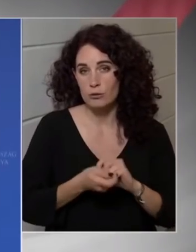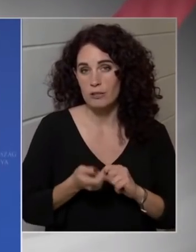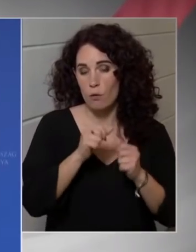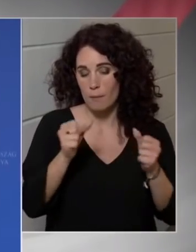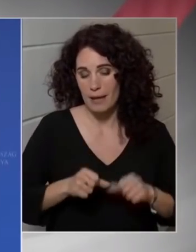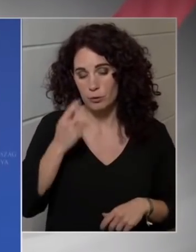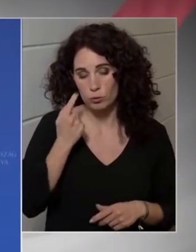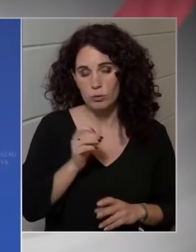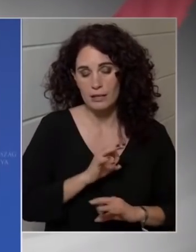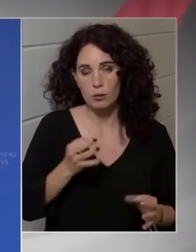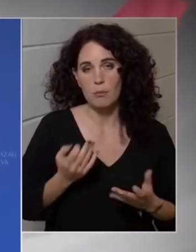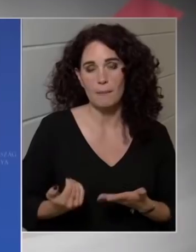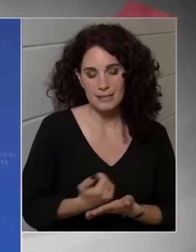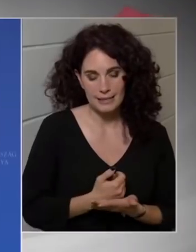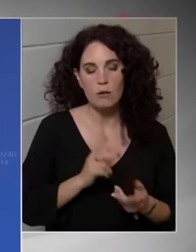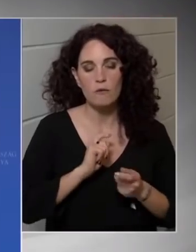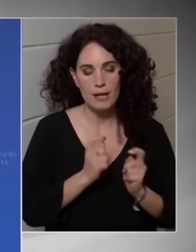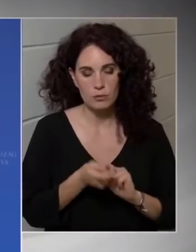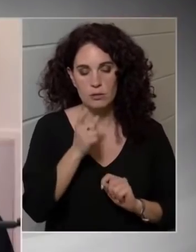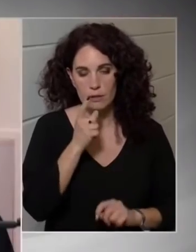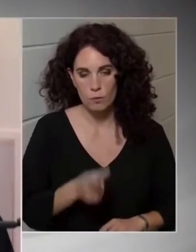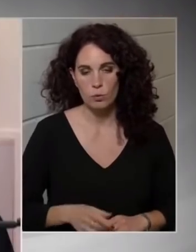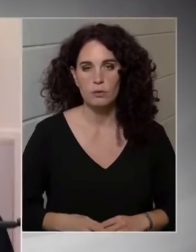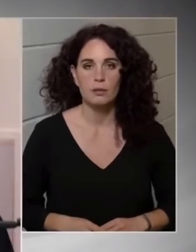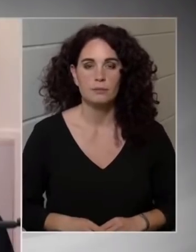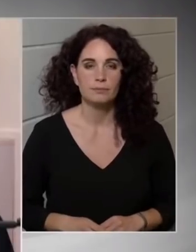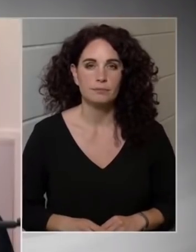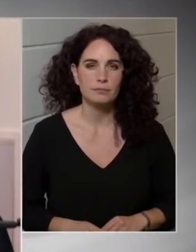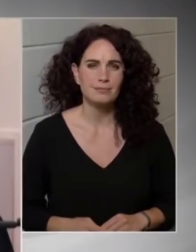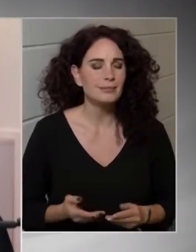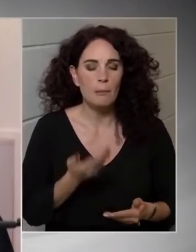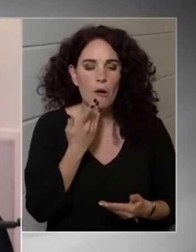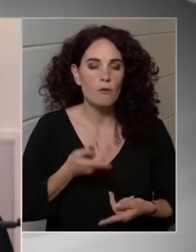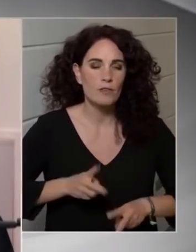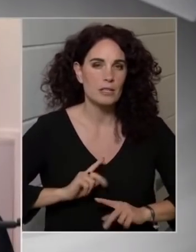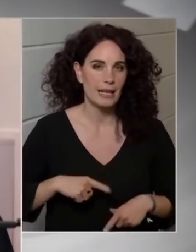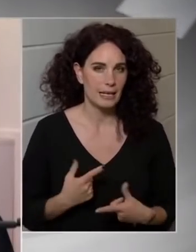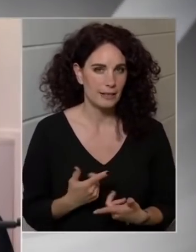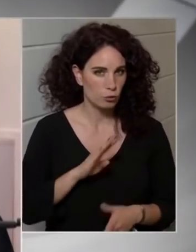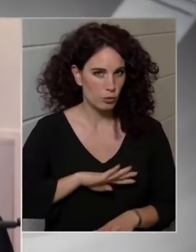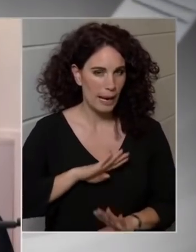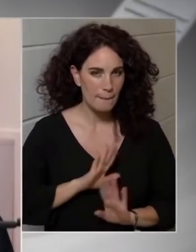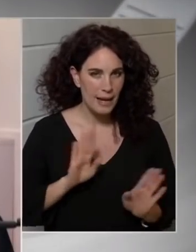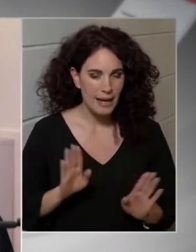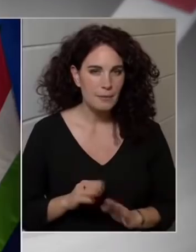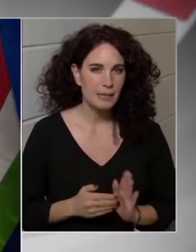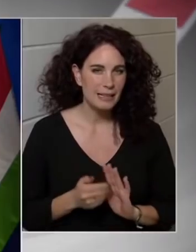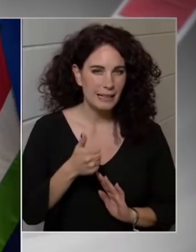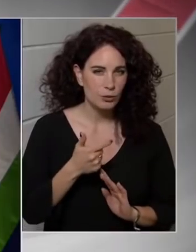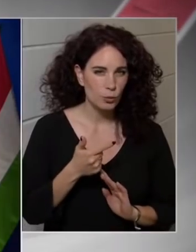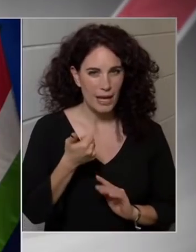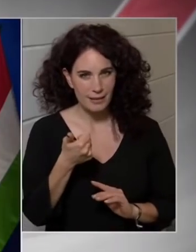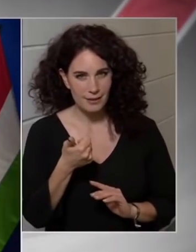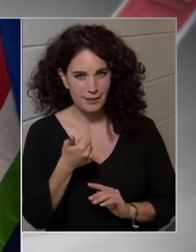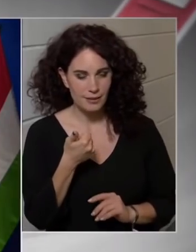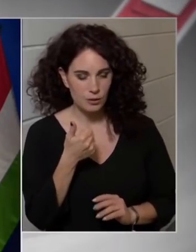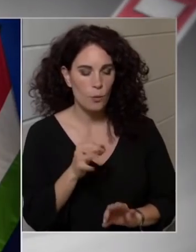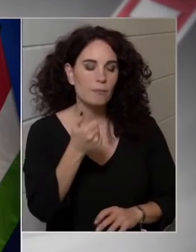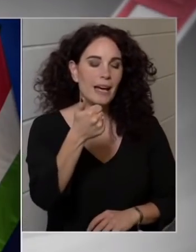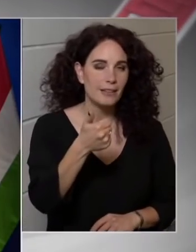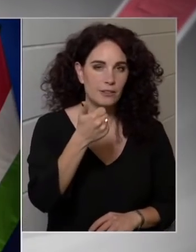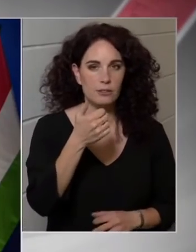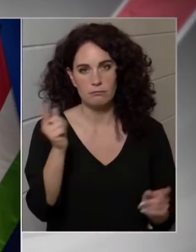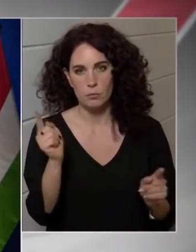változtattunk. Köszönöm szépen. Nem visszajöve senkinek a türelmények, mert még két rövid, egy. Jó, egy rövid